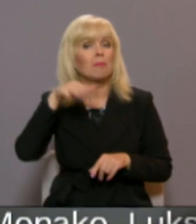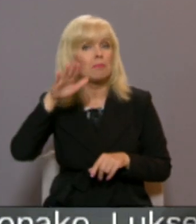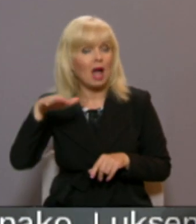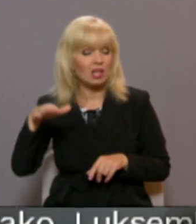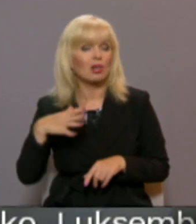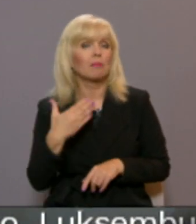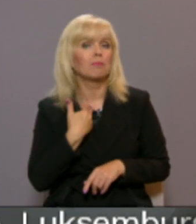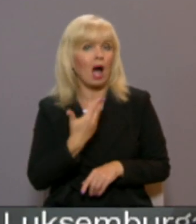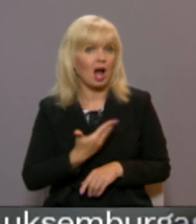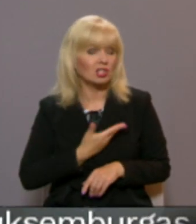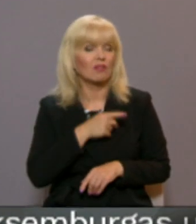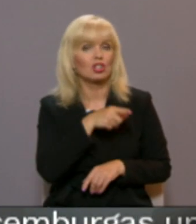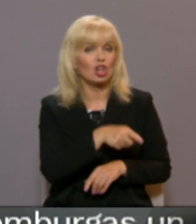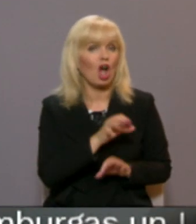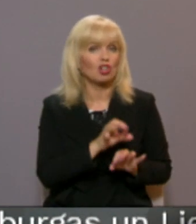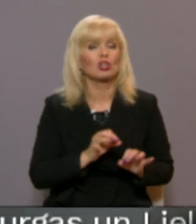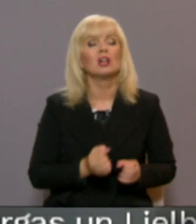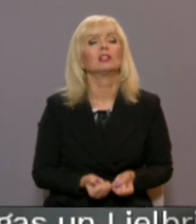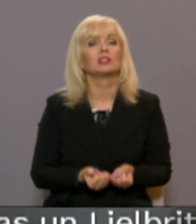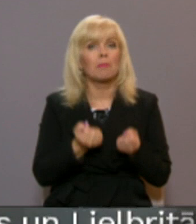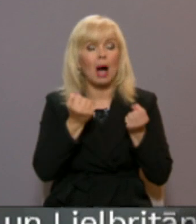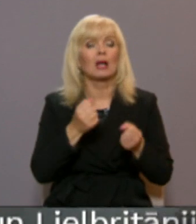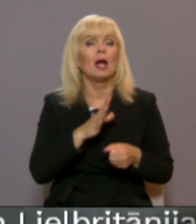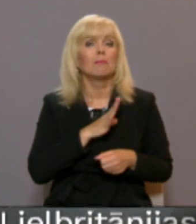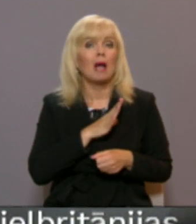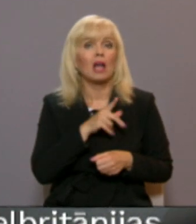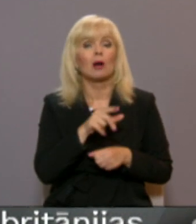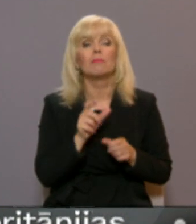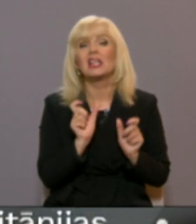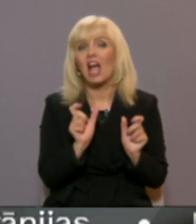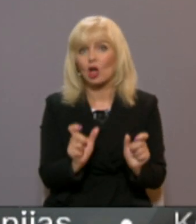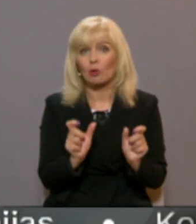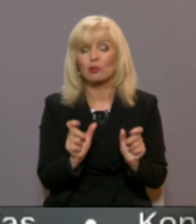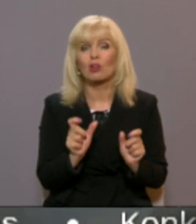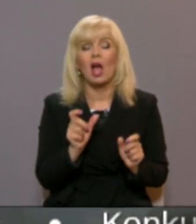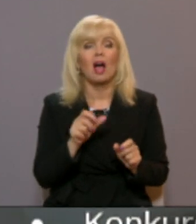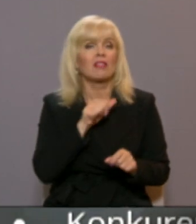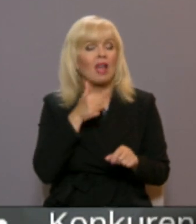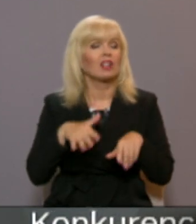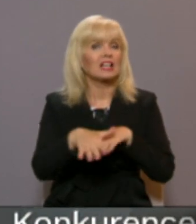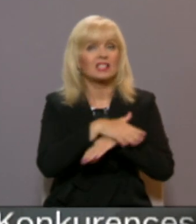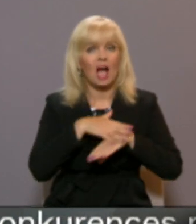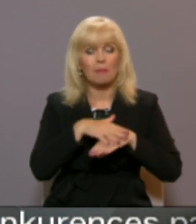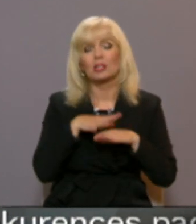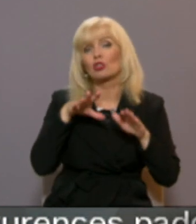pārdzīvoja viss smagāk, jo viņiem tika ļoti būtiski ierobežot šīs socializēšanās, kur viņi